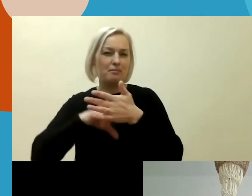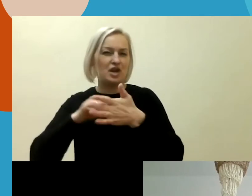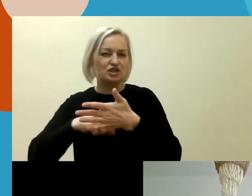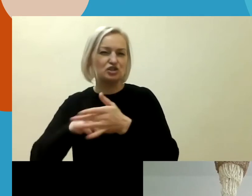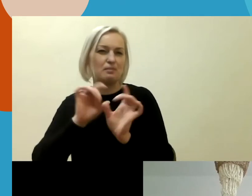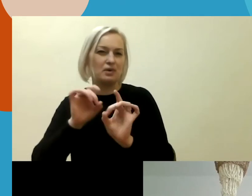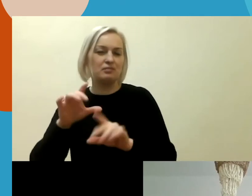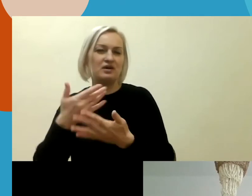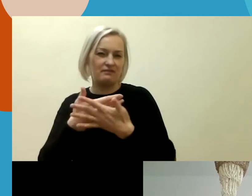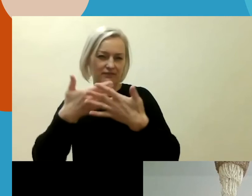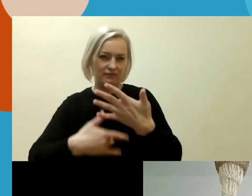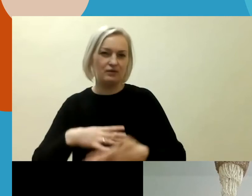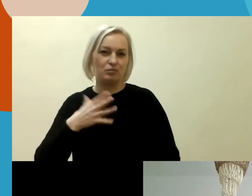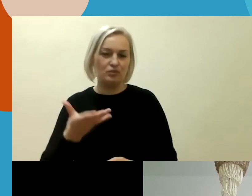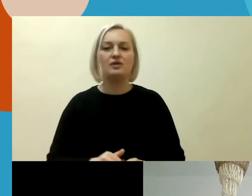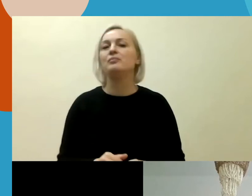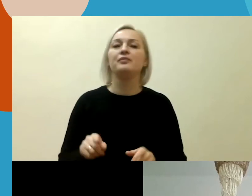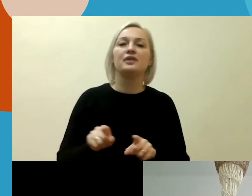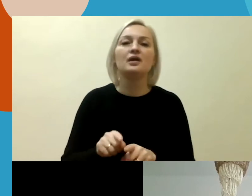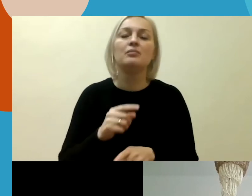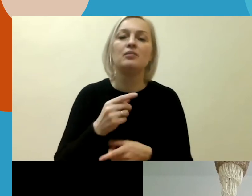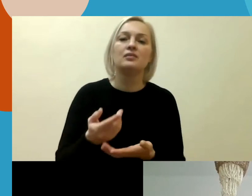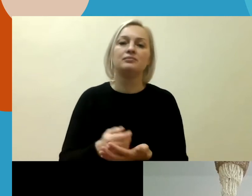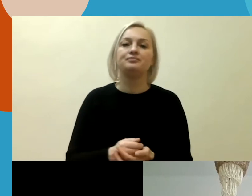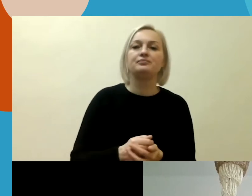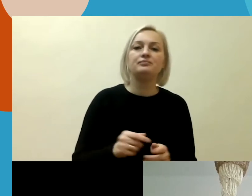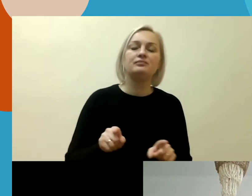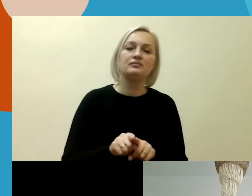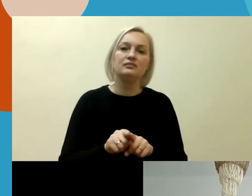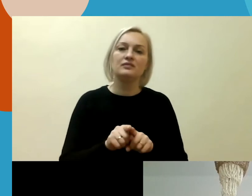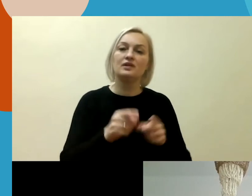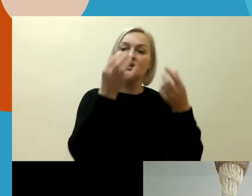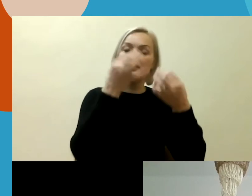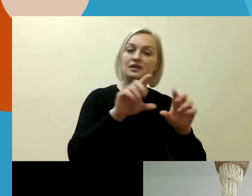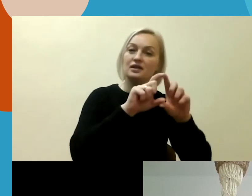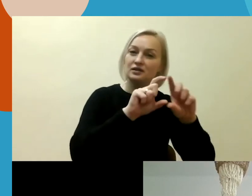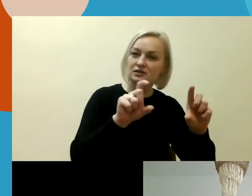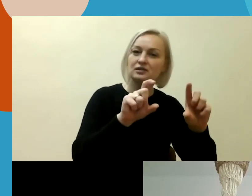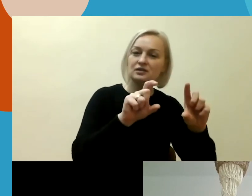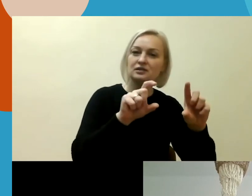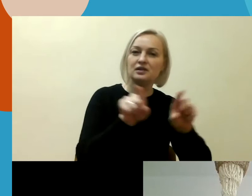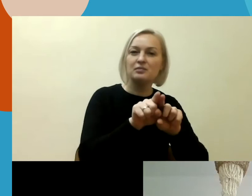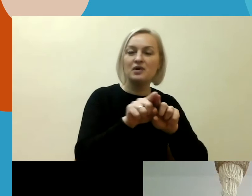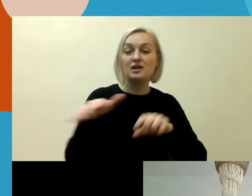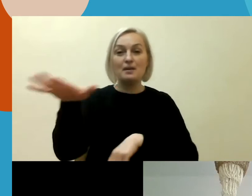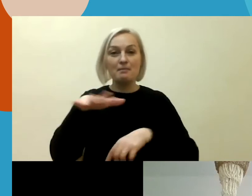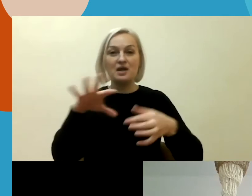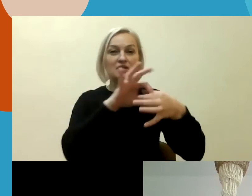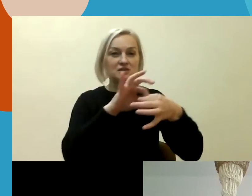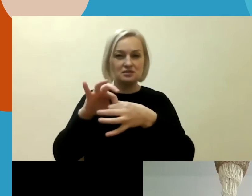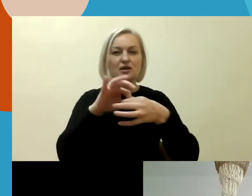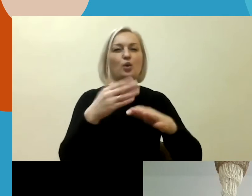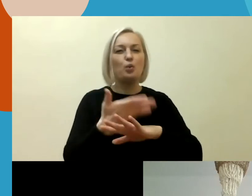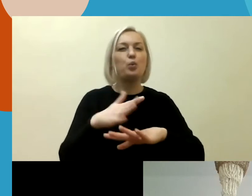atžvilgių santykius, toksai iš Teisės augos institucijų santyki su bendruomenėmis, man atrodo, dar vis dar yra problematiškas,